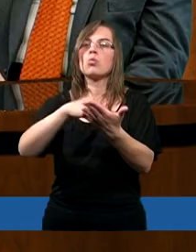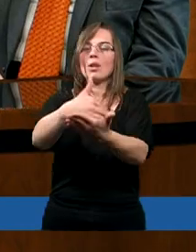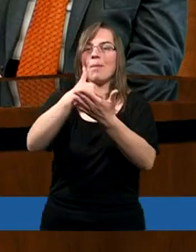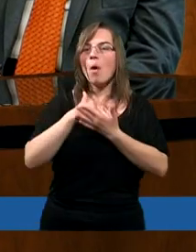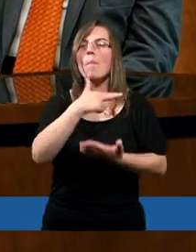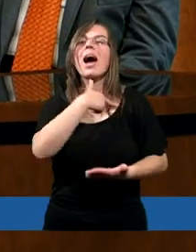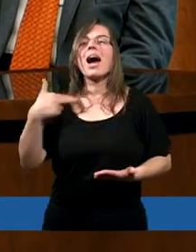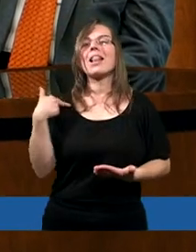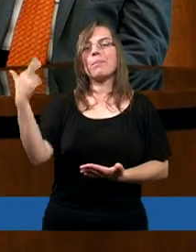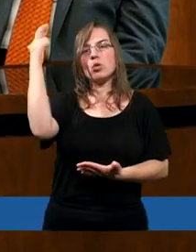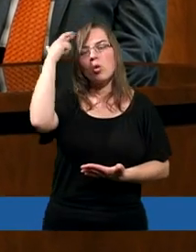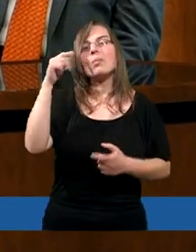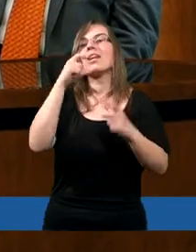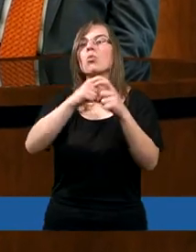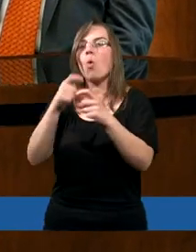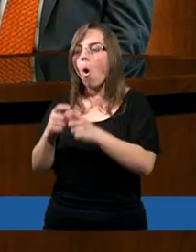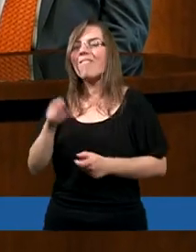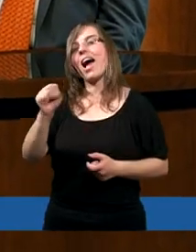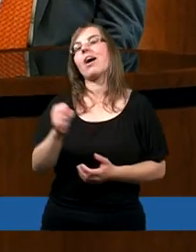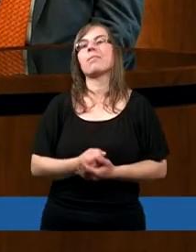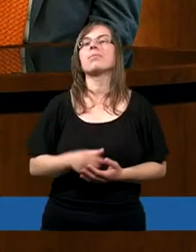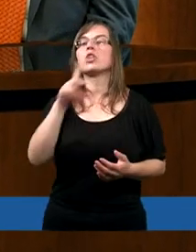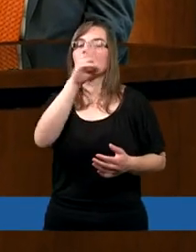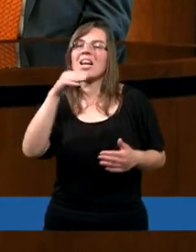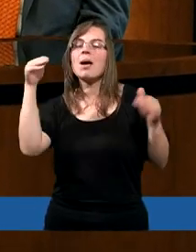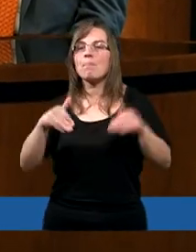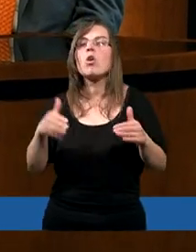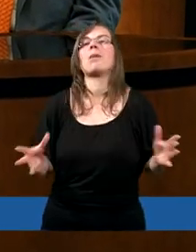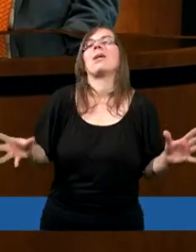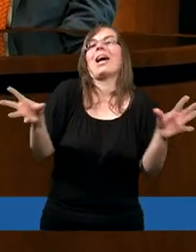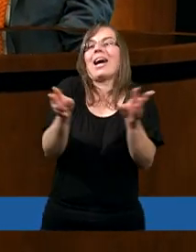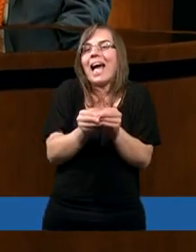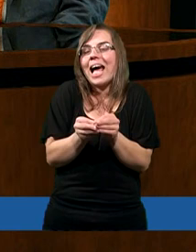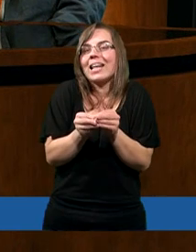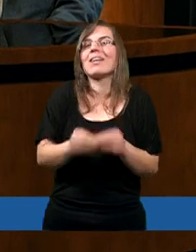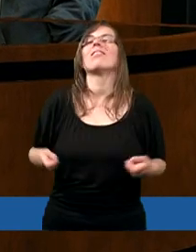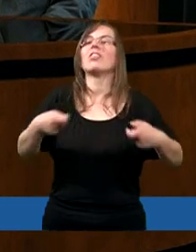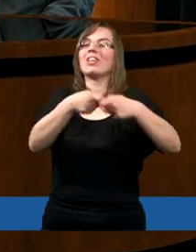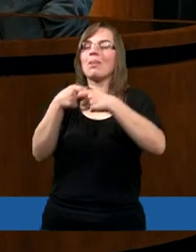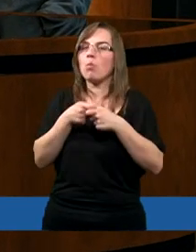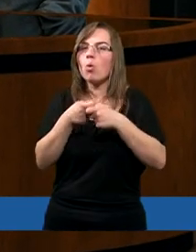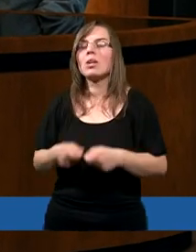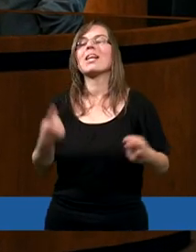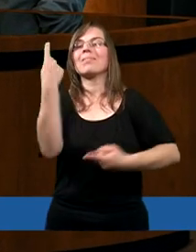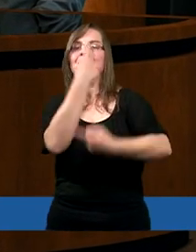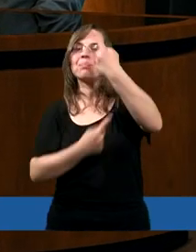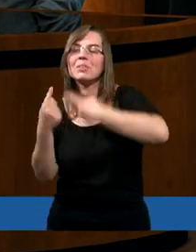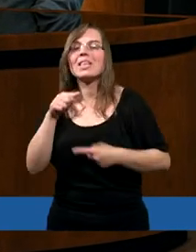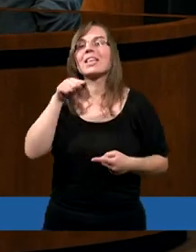który pomaga nam zrozumieć słowa, że możemy razem, wspólnie